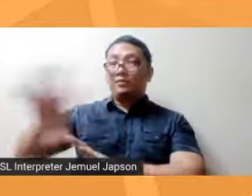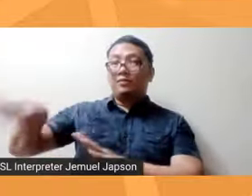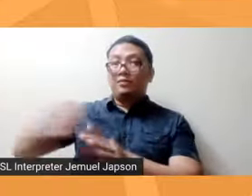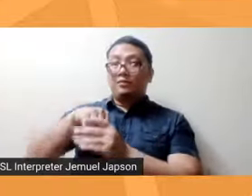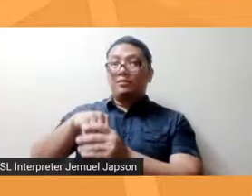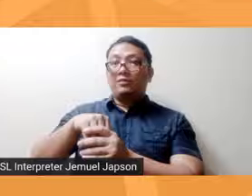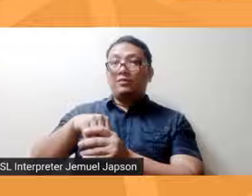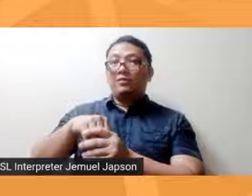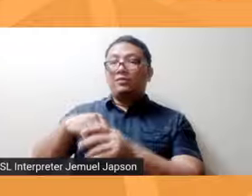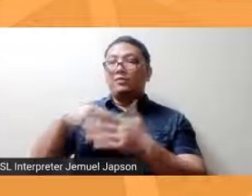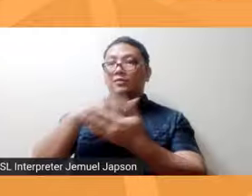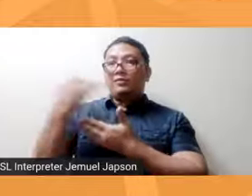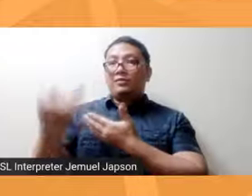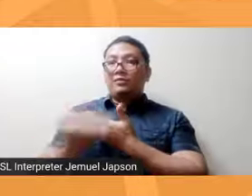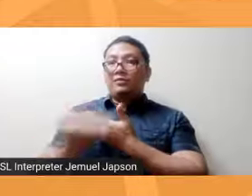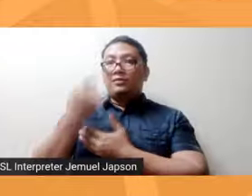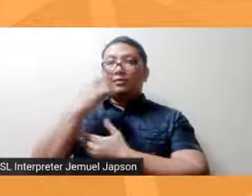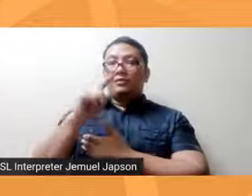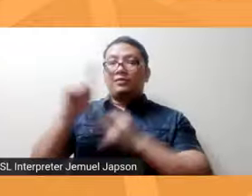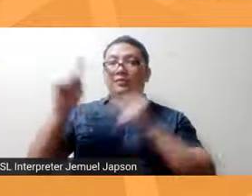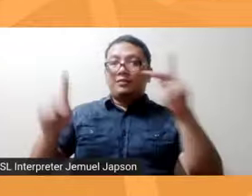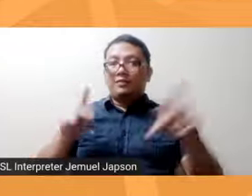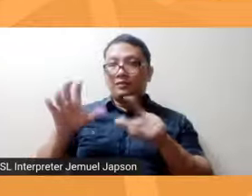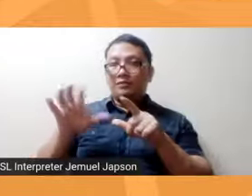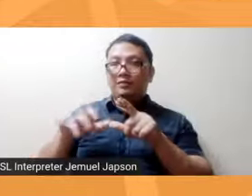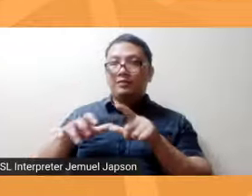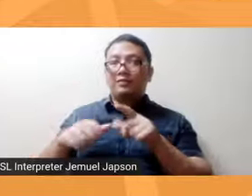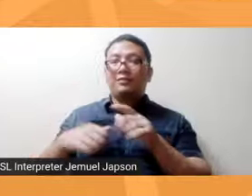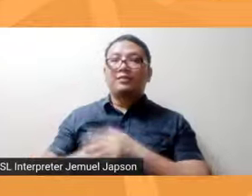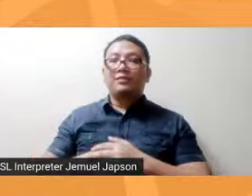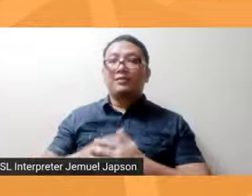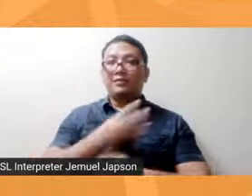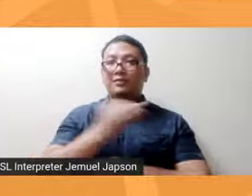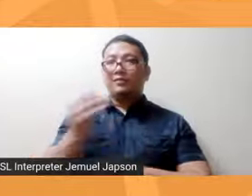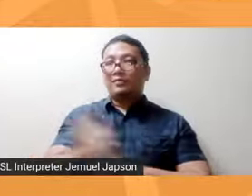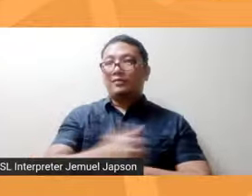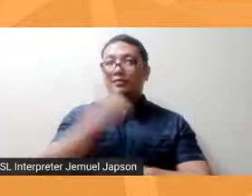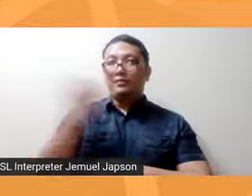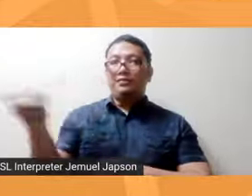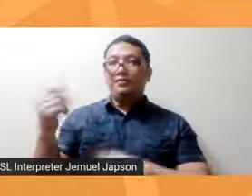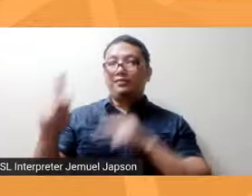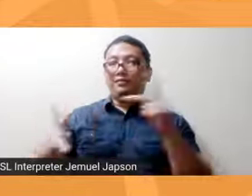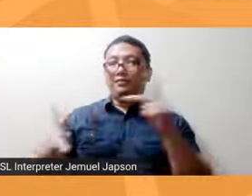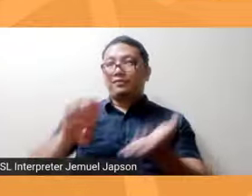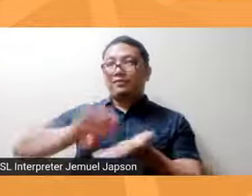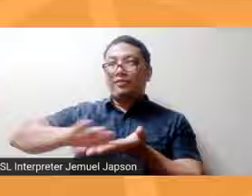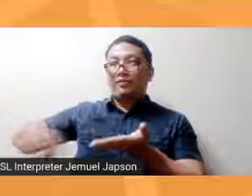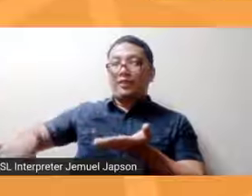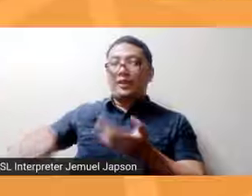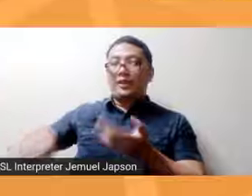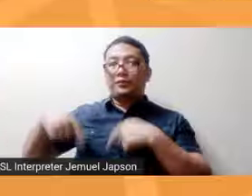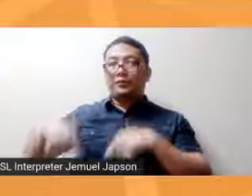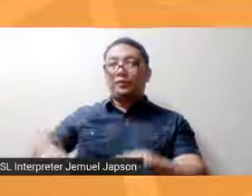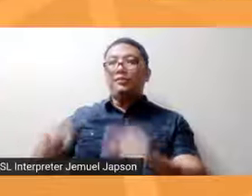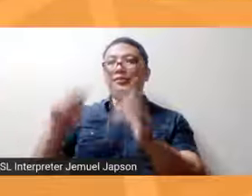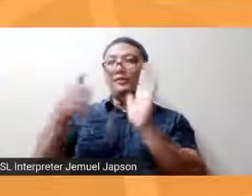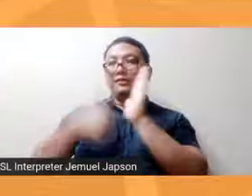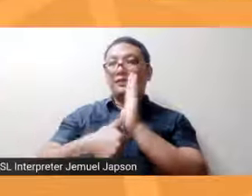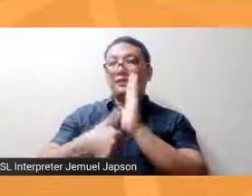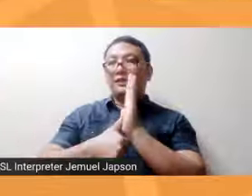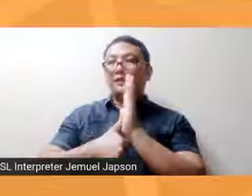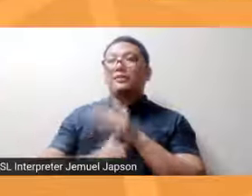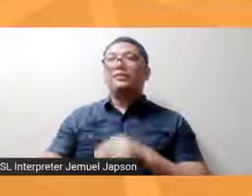mga proyekto para sa ating mga persons with disabilities at iba pang marginalized sector ngayong eleksyon. para po